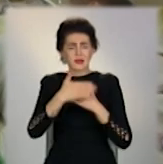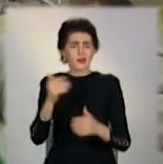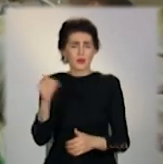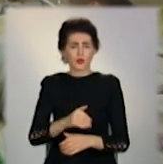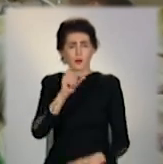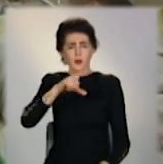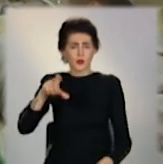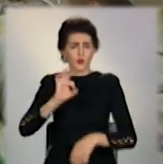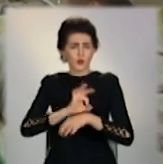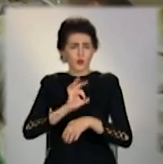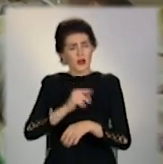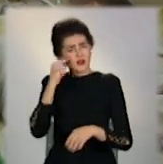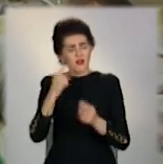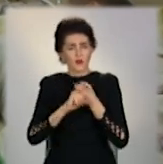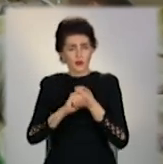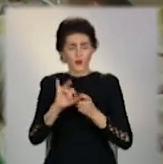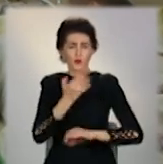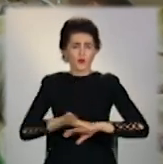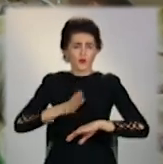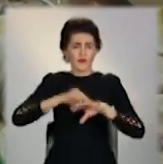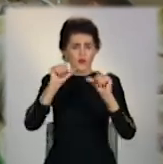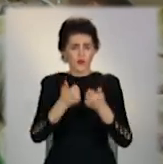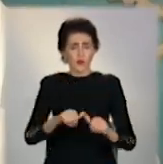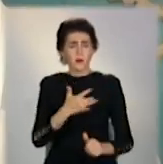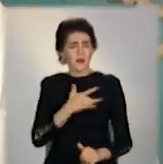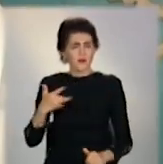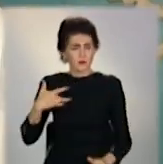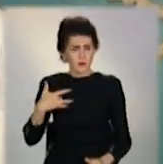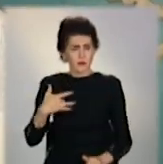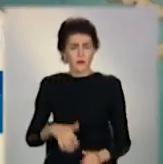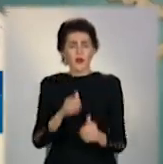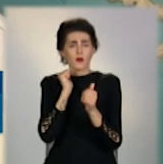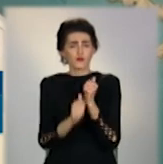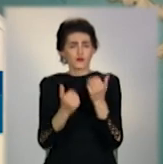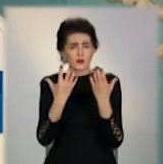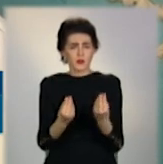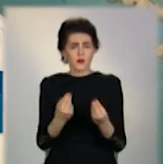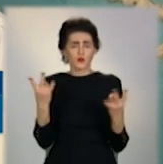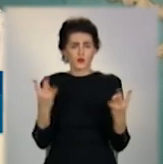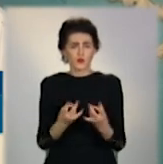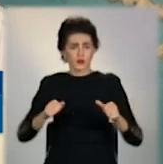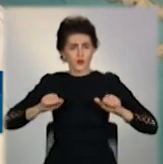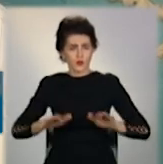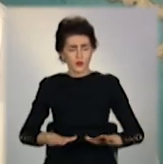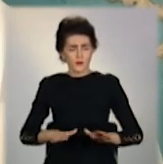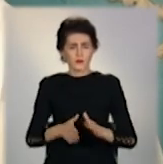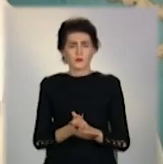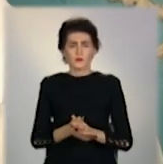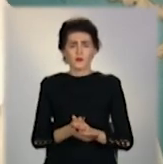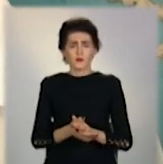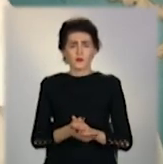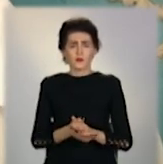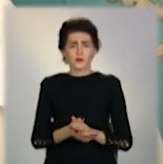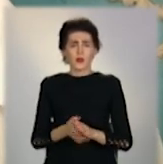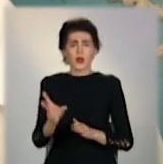коронавірусною інфекцією та тяжкими формами пневмонії. Кожний день треба вирішувати, кого